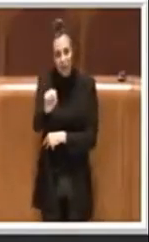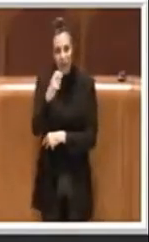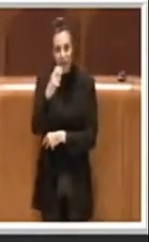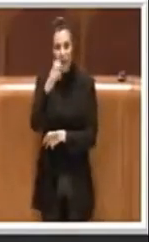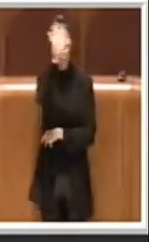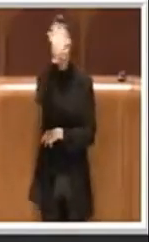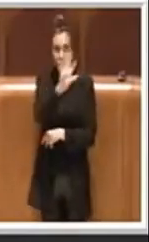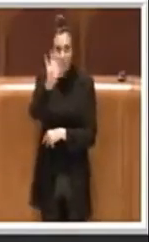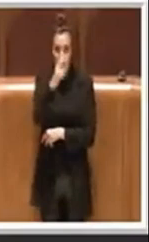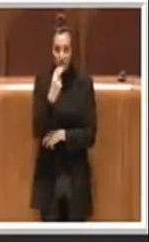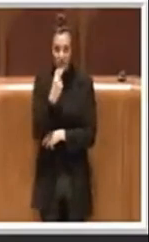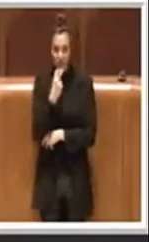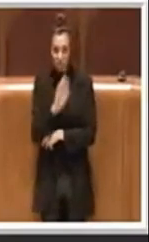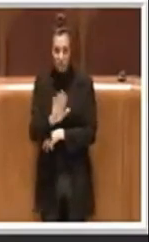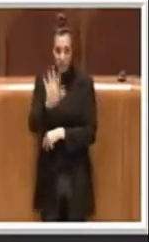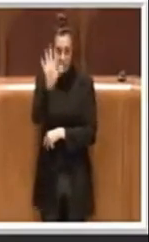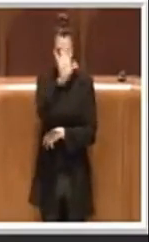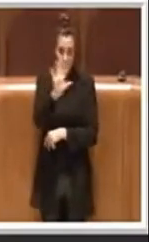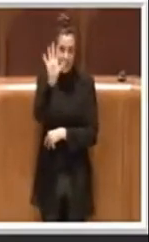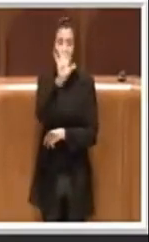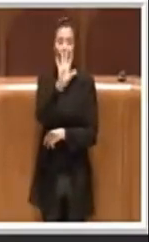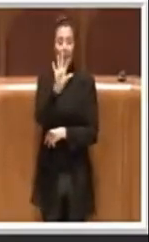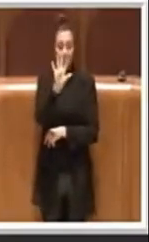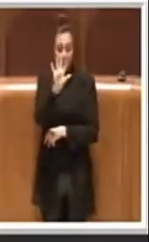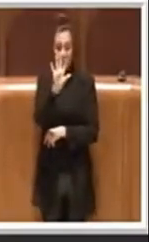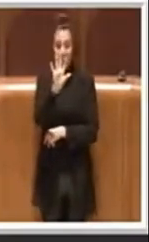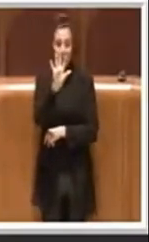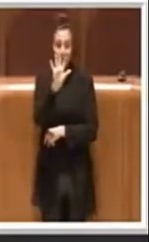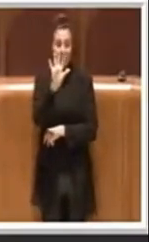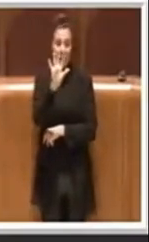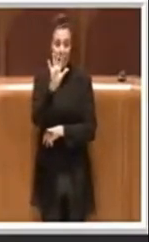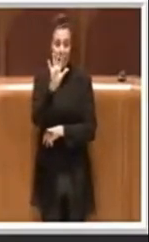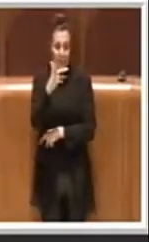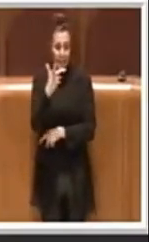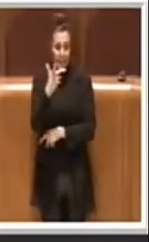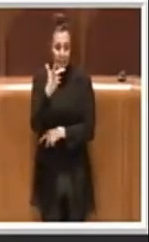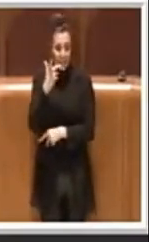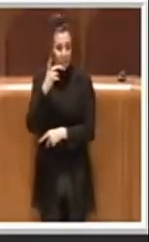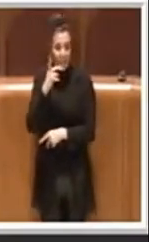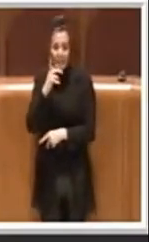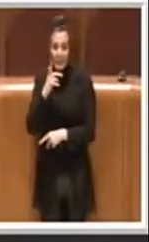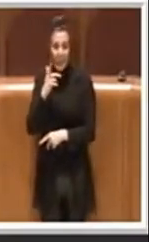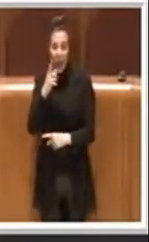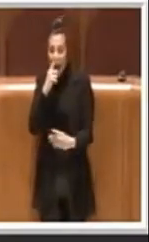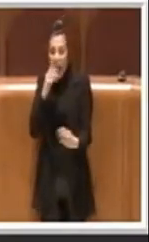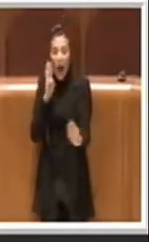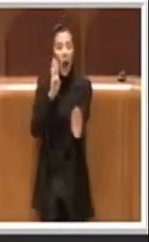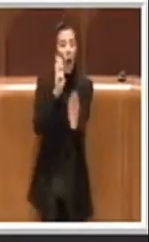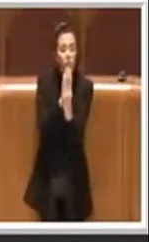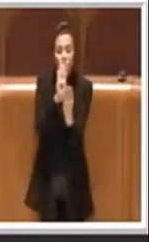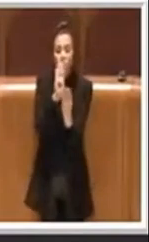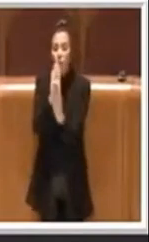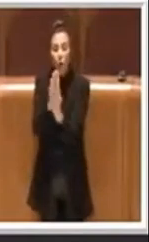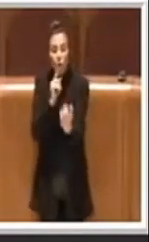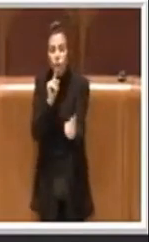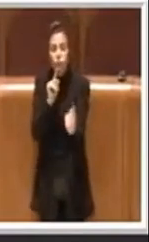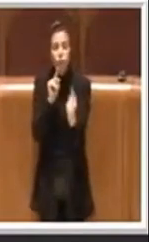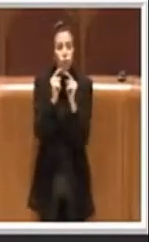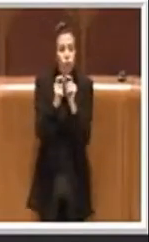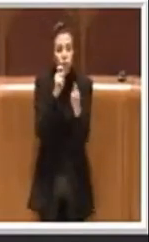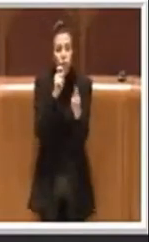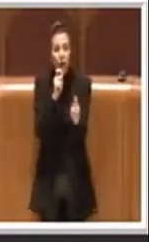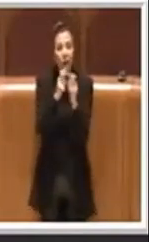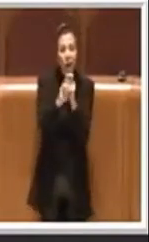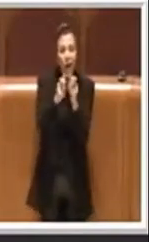dove ovviamente devono esserci insomma degli approcci interlocutori costanti